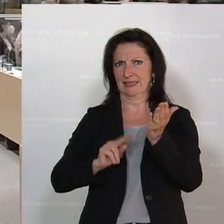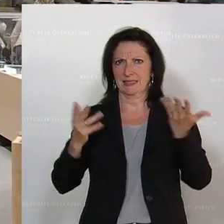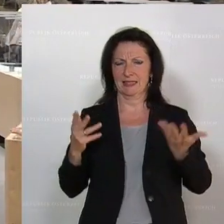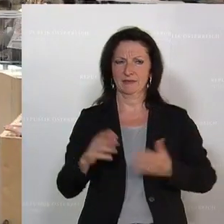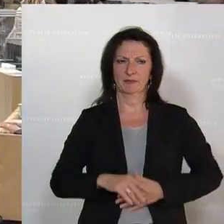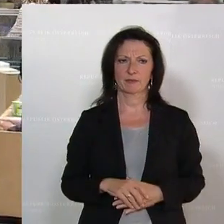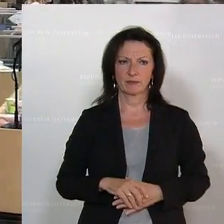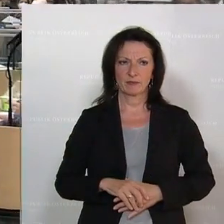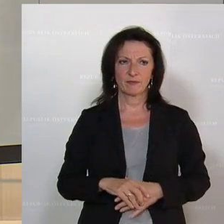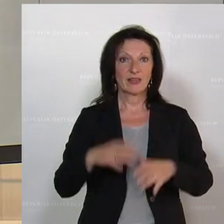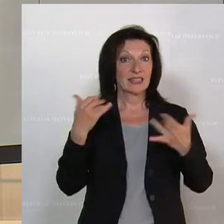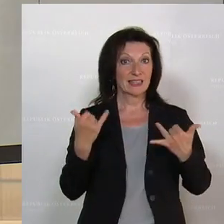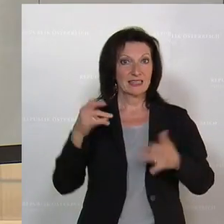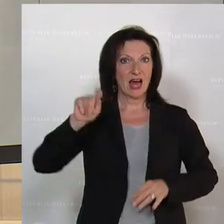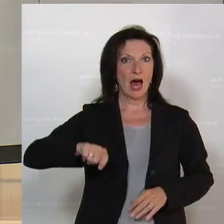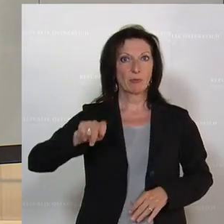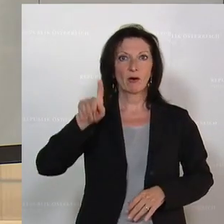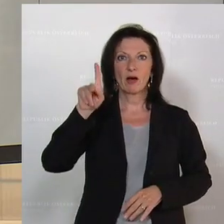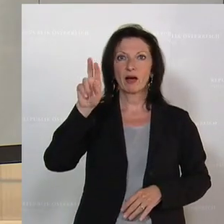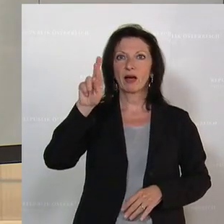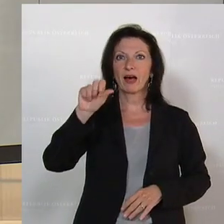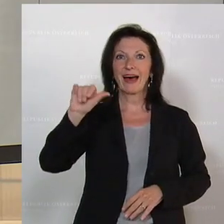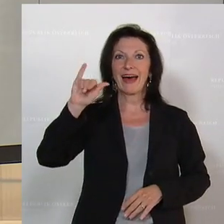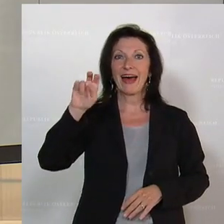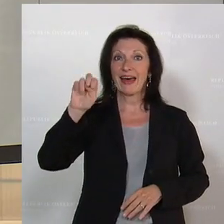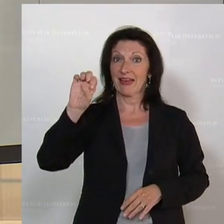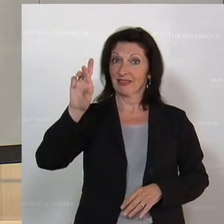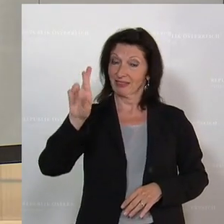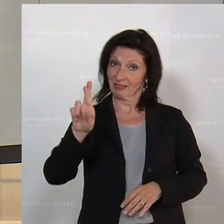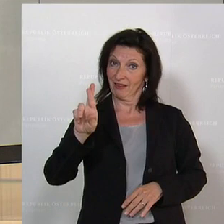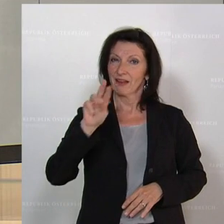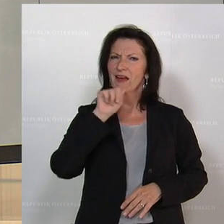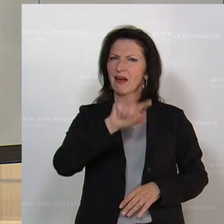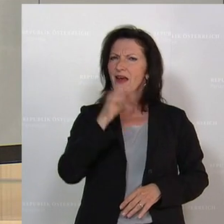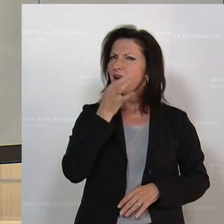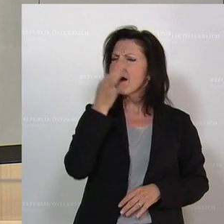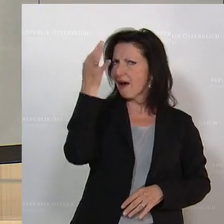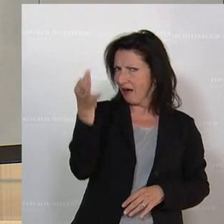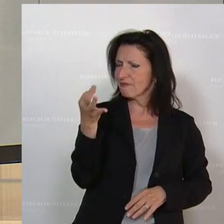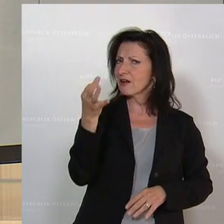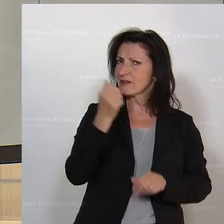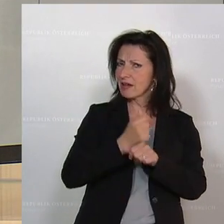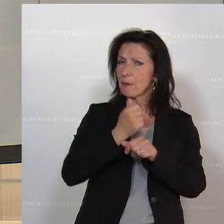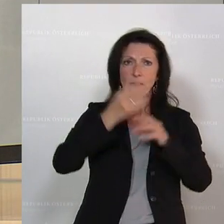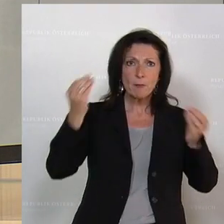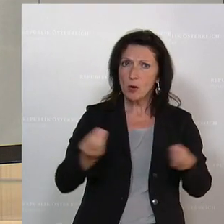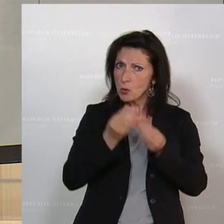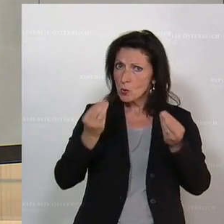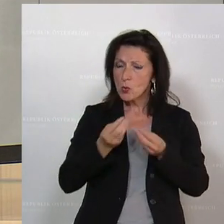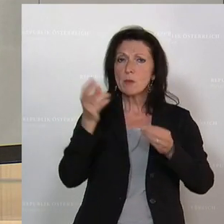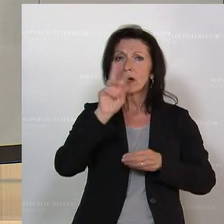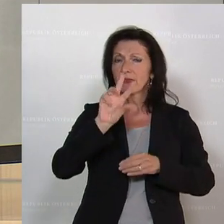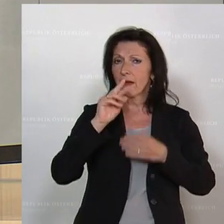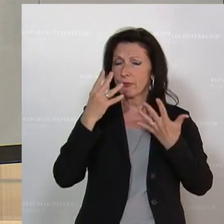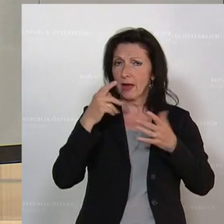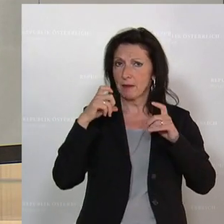Ich darf den Abgeordneten Kreiner als Fragesteller zur Begründung der Anfrage, die gemäß § 93 Absatz 5